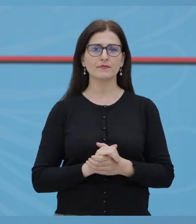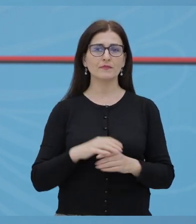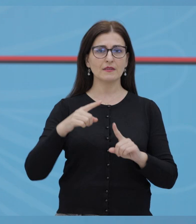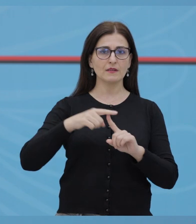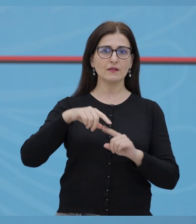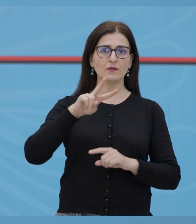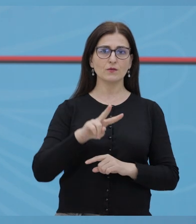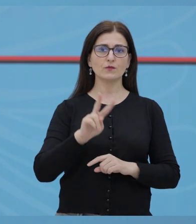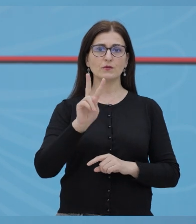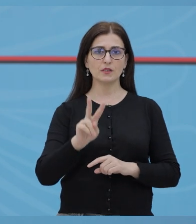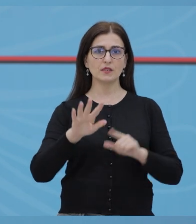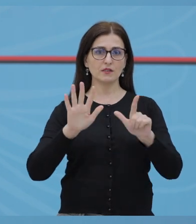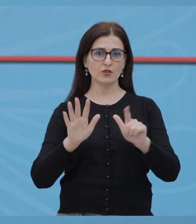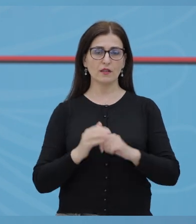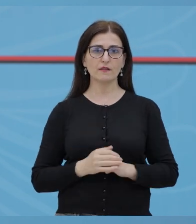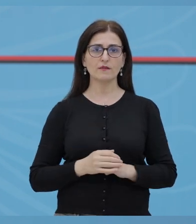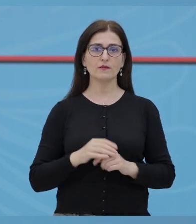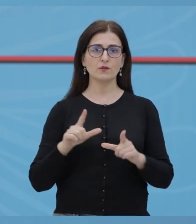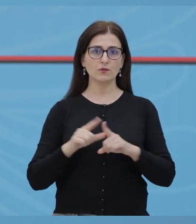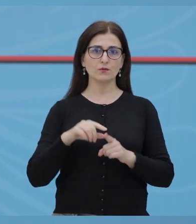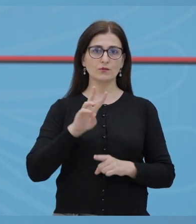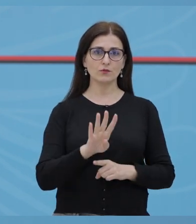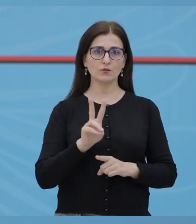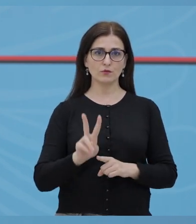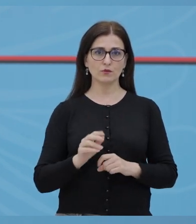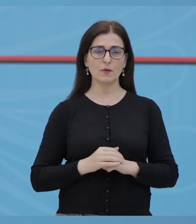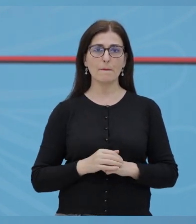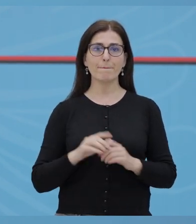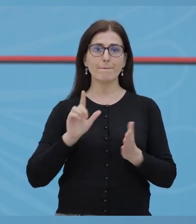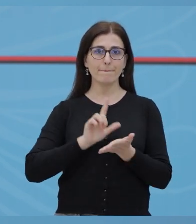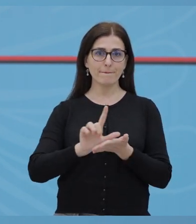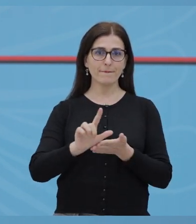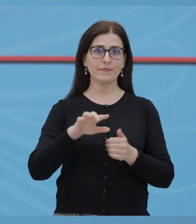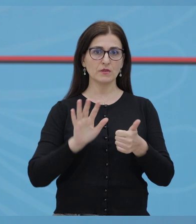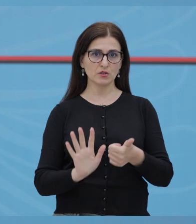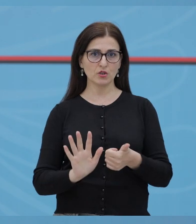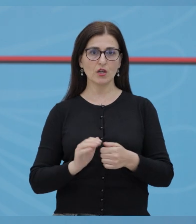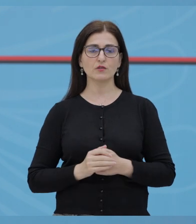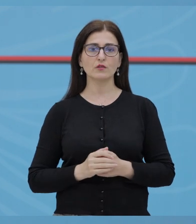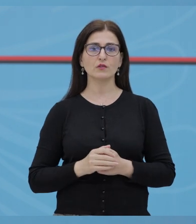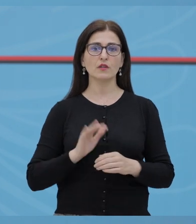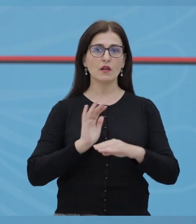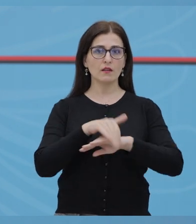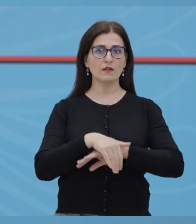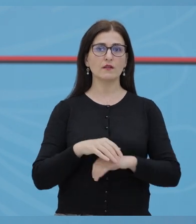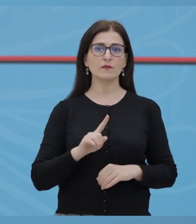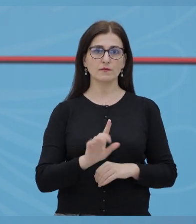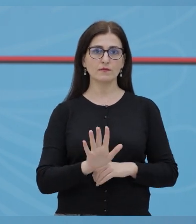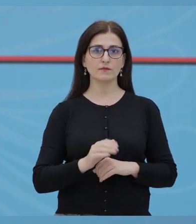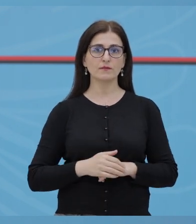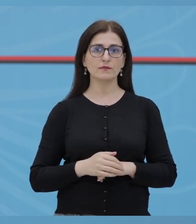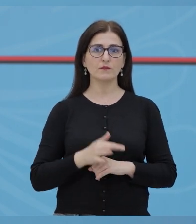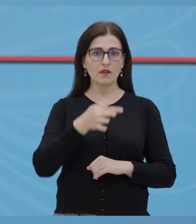Shpëndarja geografike e rastëve pozitive mbizotëron në Tiran me 227 raste, Durës 22 raste,